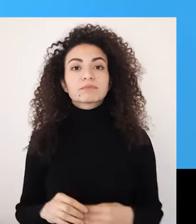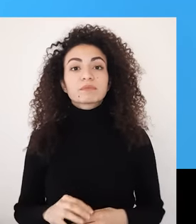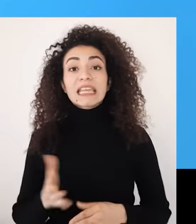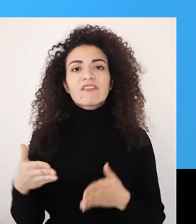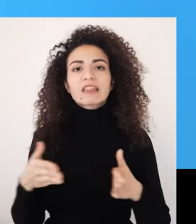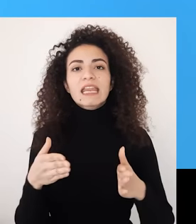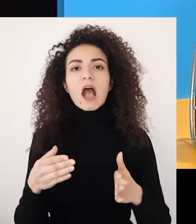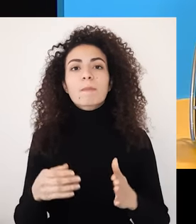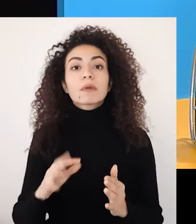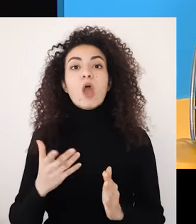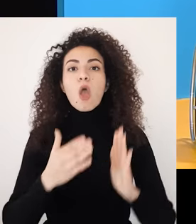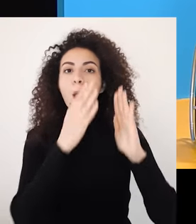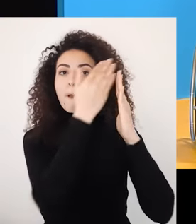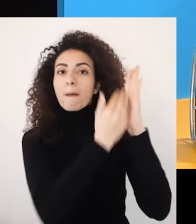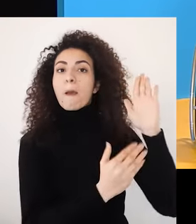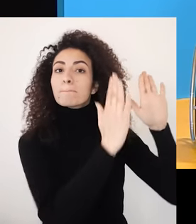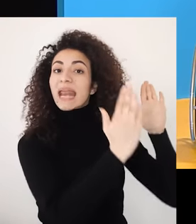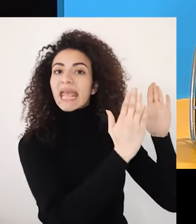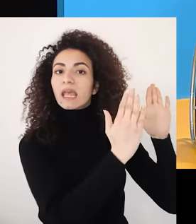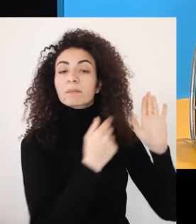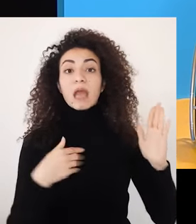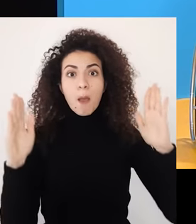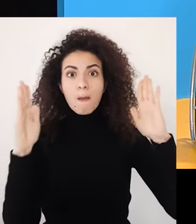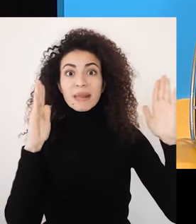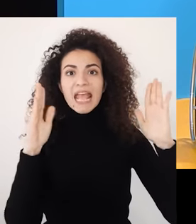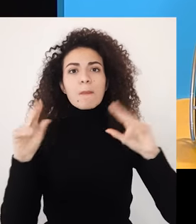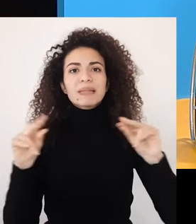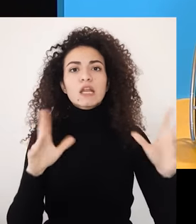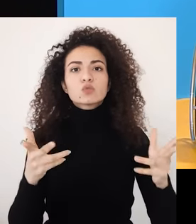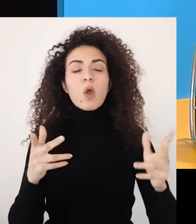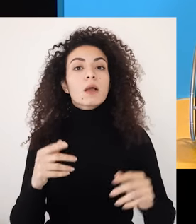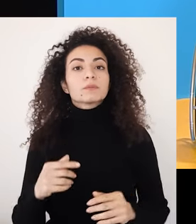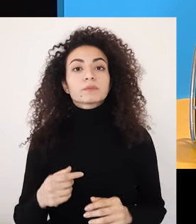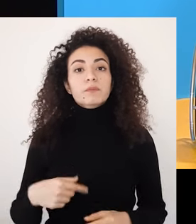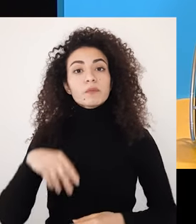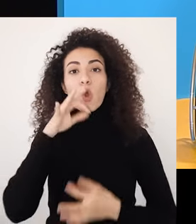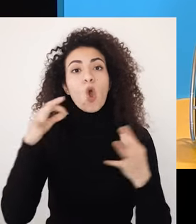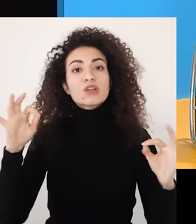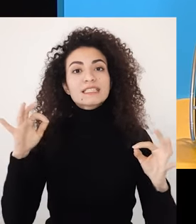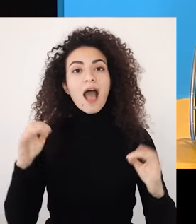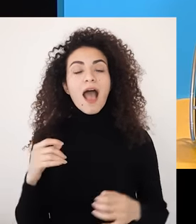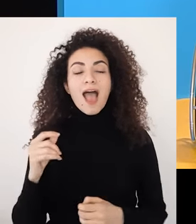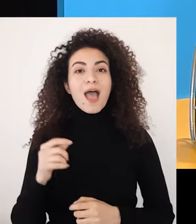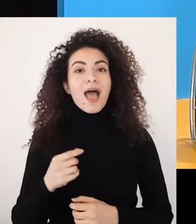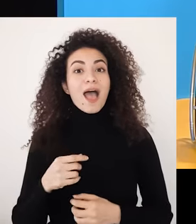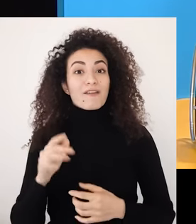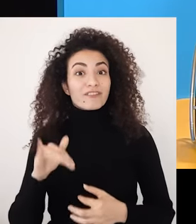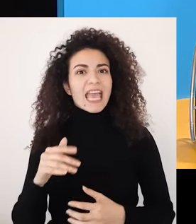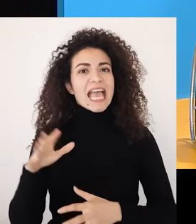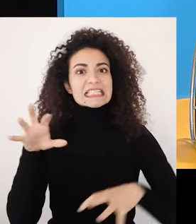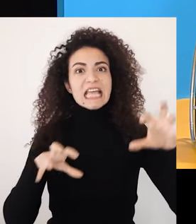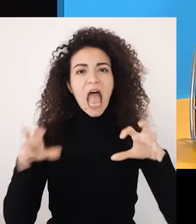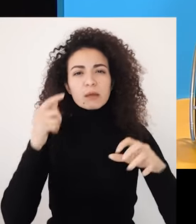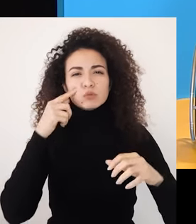مراية أساسية هي مراية الأهل اللي مننظر لإله بالحياة مثل ما نظرت الساحرة بقصة سنو وايد